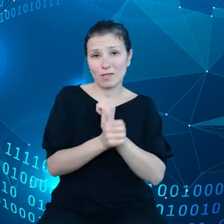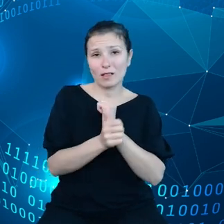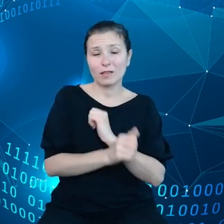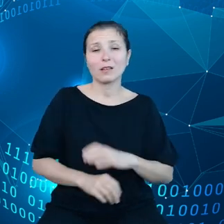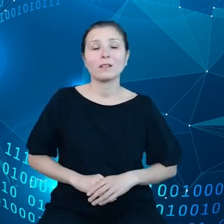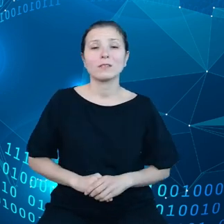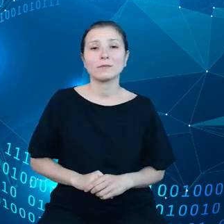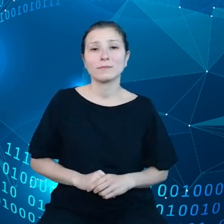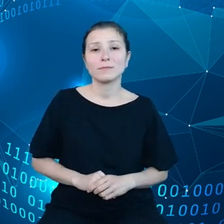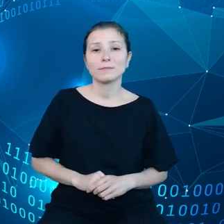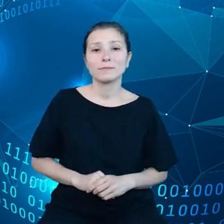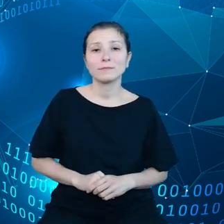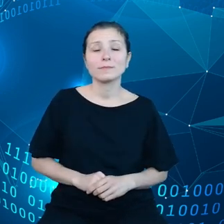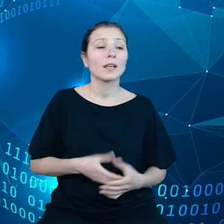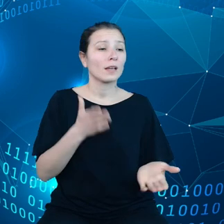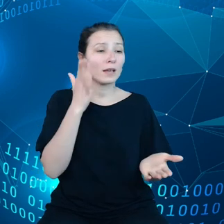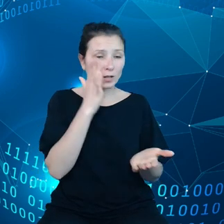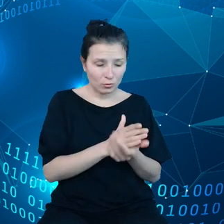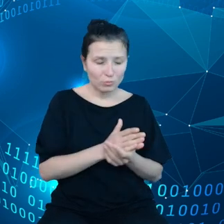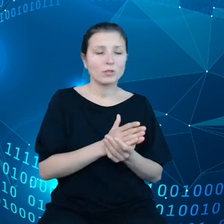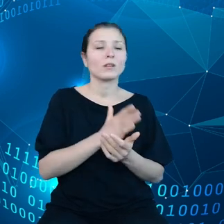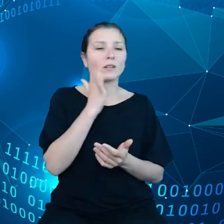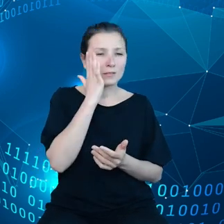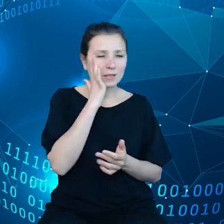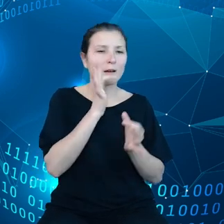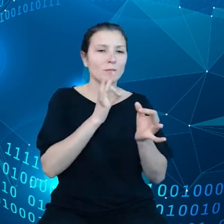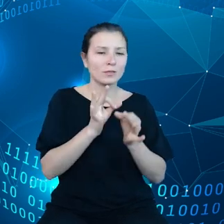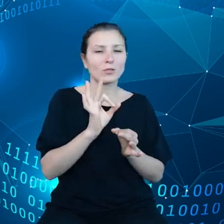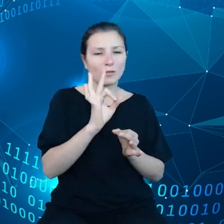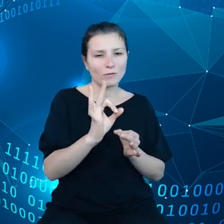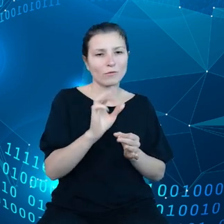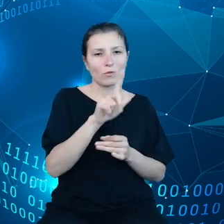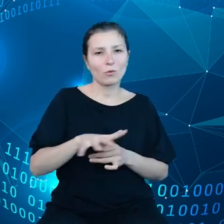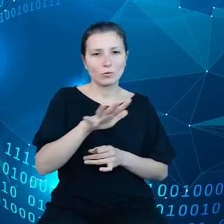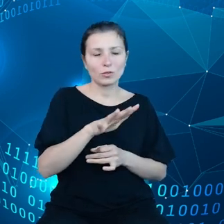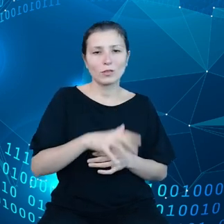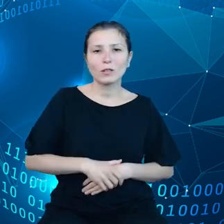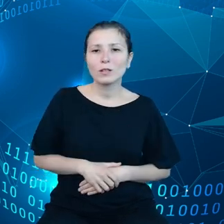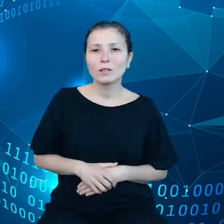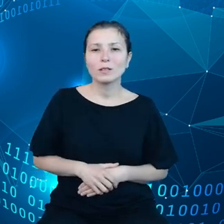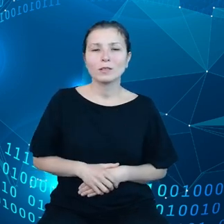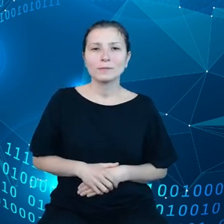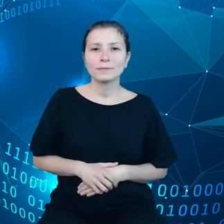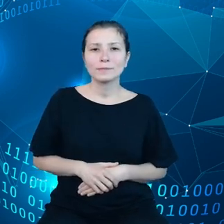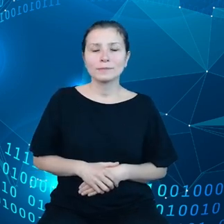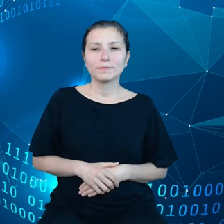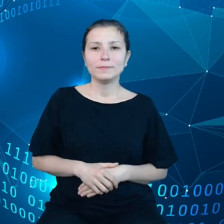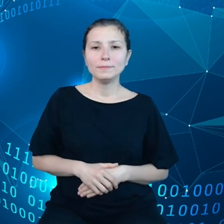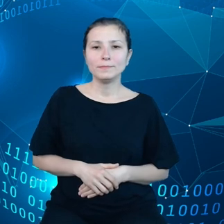Po historycznej informacji, teraz mi się zaciął mój pikerek, przepraszam bardzo, zaraz zobaczymy, czy mi się